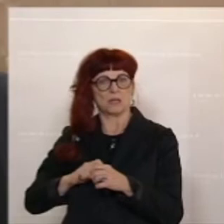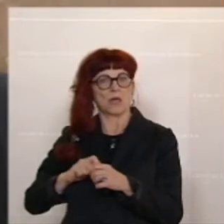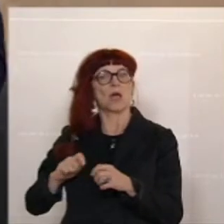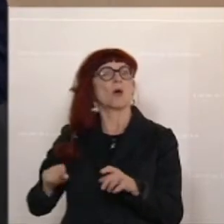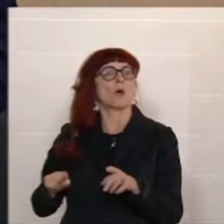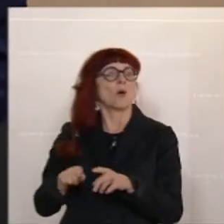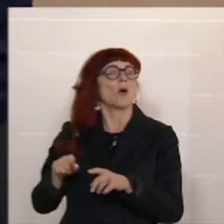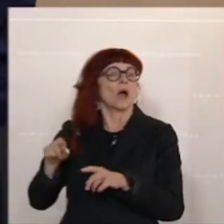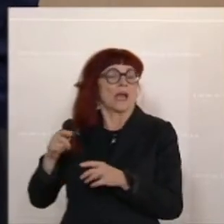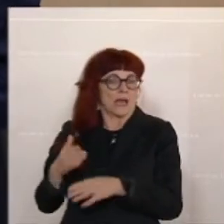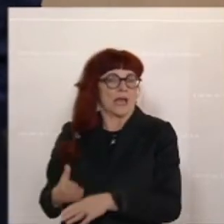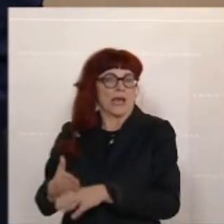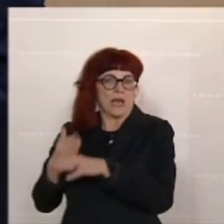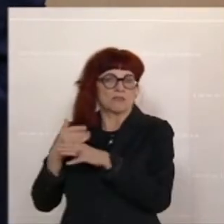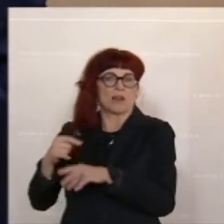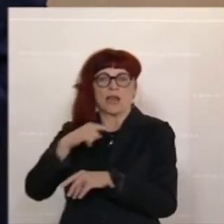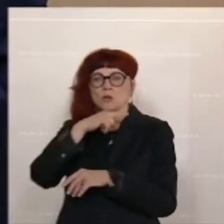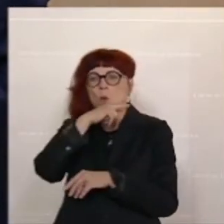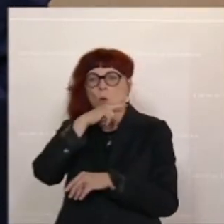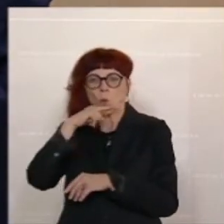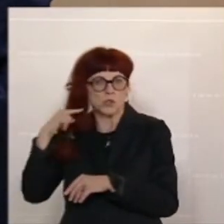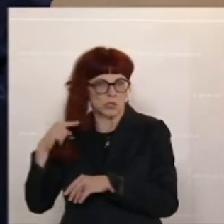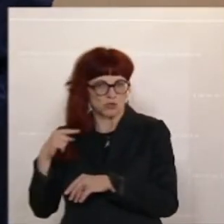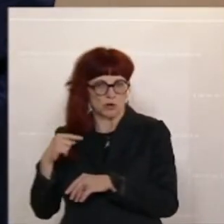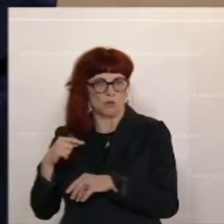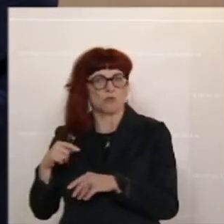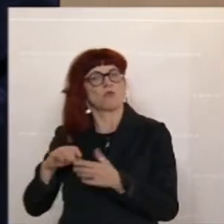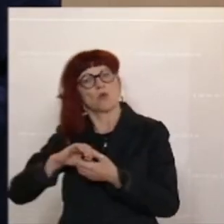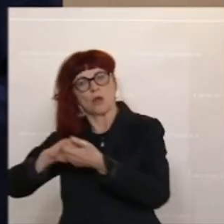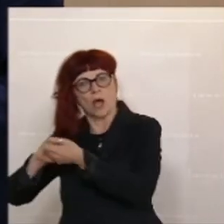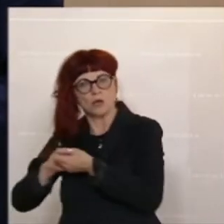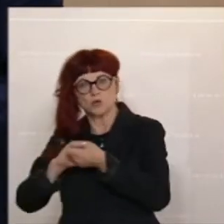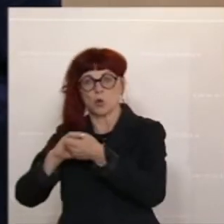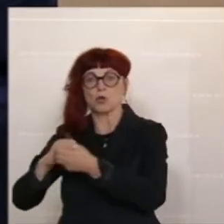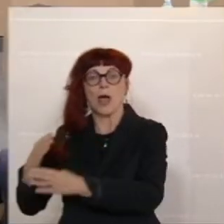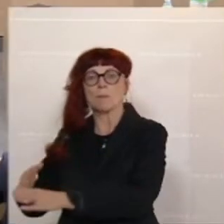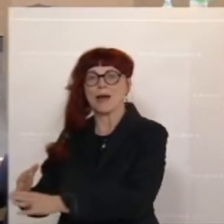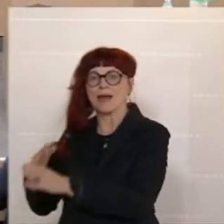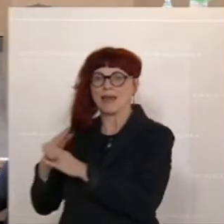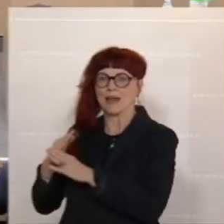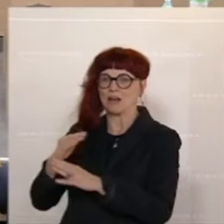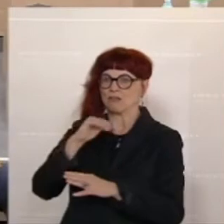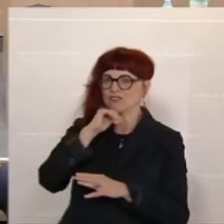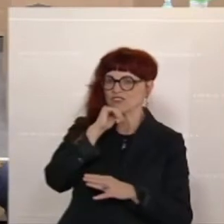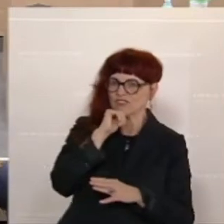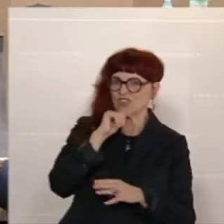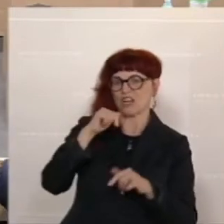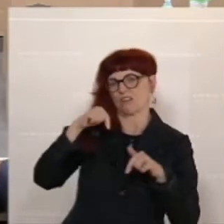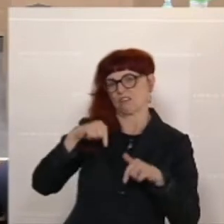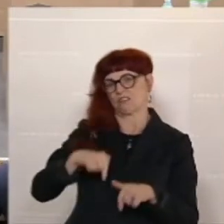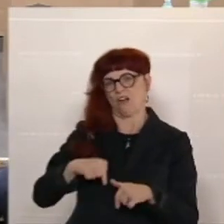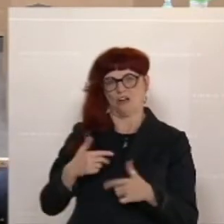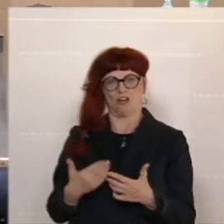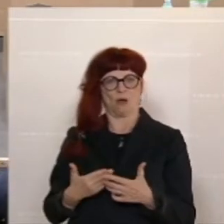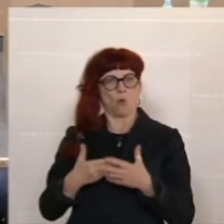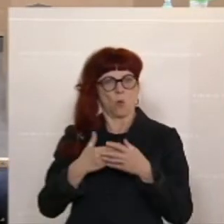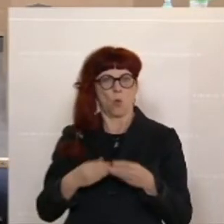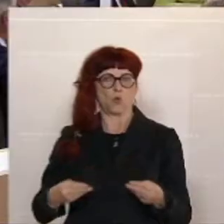trägt nicht zur Lösung der Probleme bei. Darf ich bitten, die darf alle nach einer Minute herunterzutun?